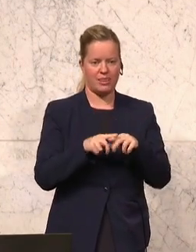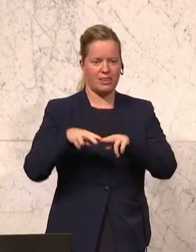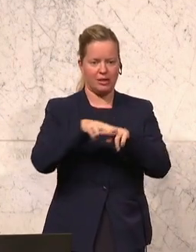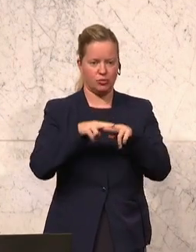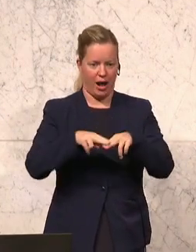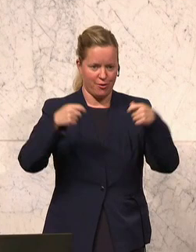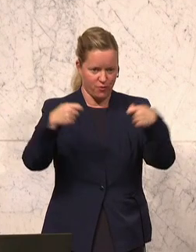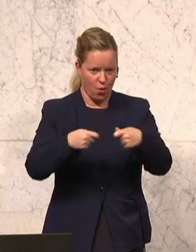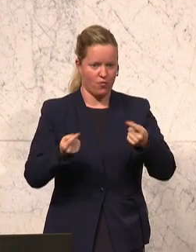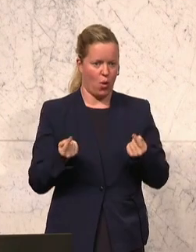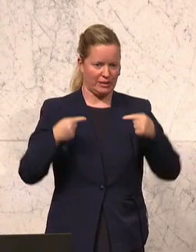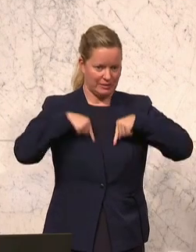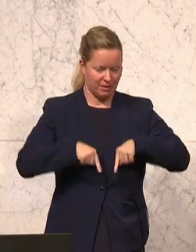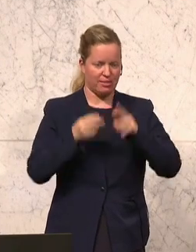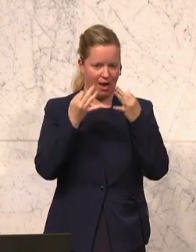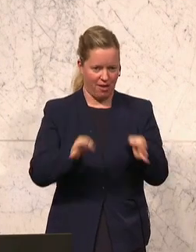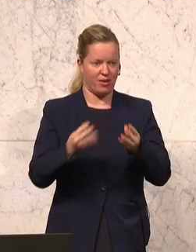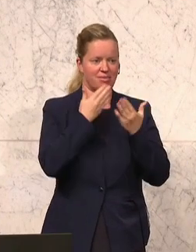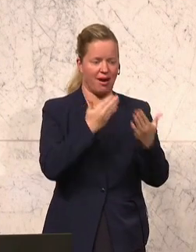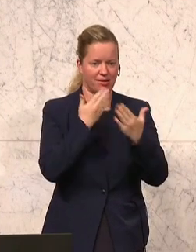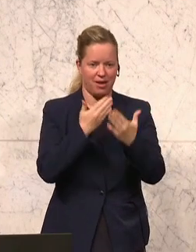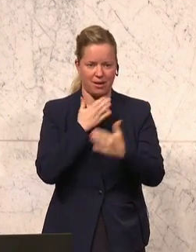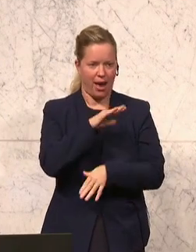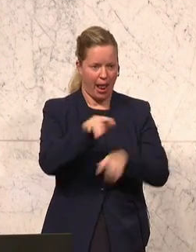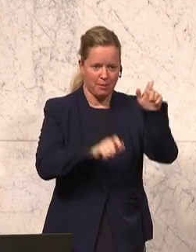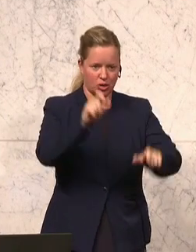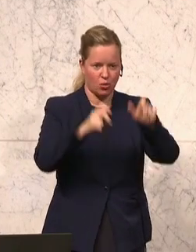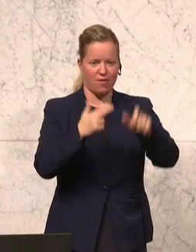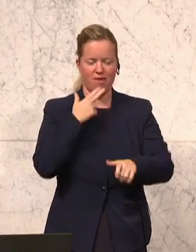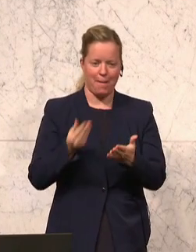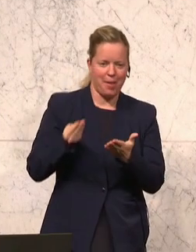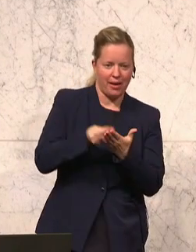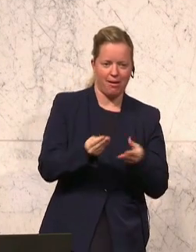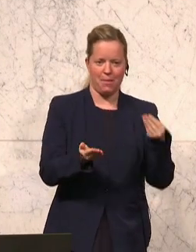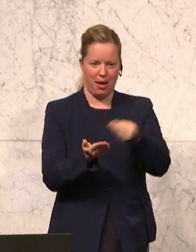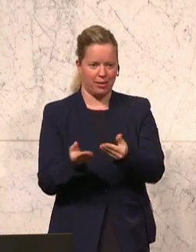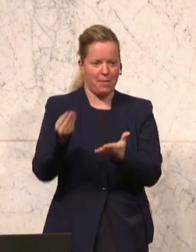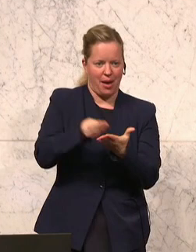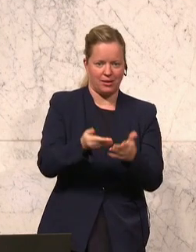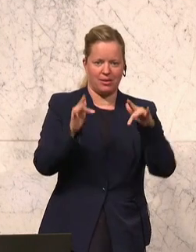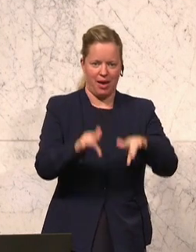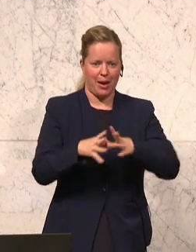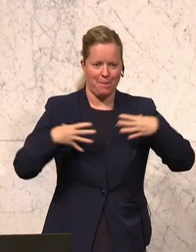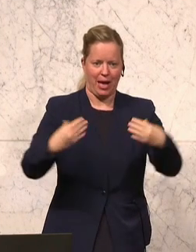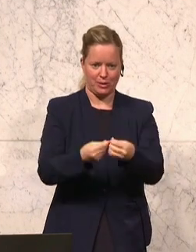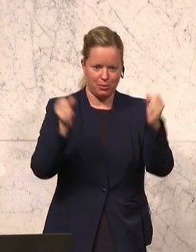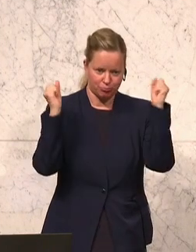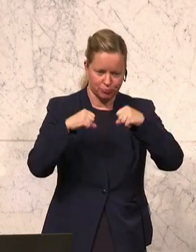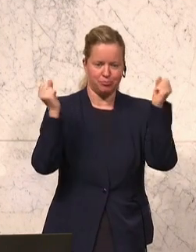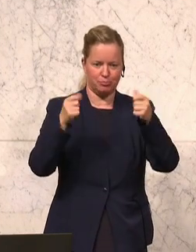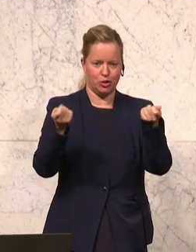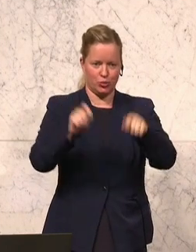Nationalfonds ganz herzlich bedanken, bei allen, die dazu beigetragen haben, dass wir einen gemeinsamen Beschluss verabschieden konnten. So wichtig